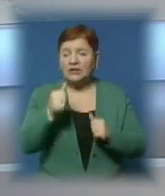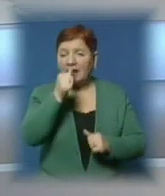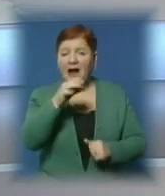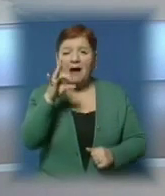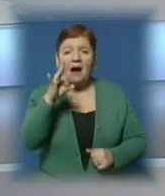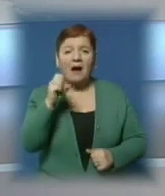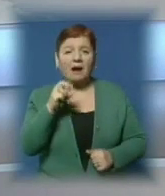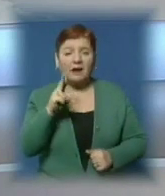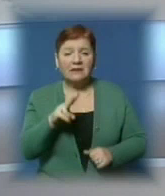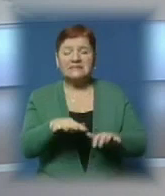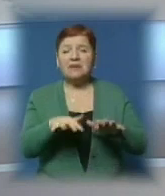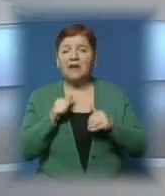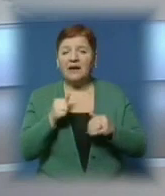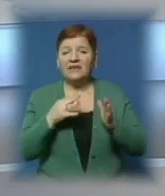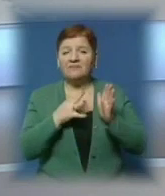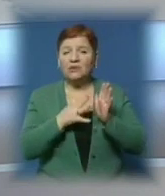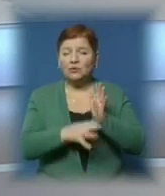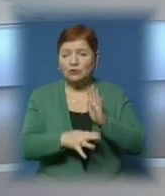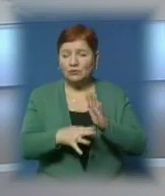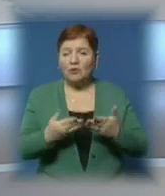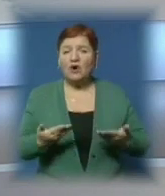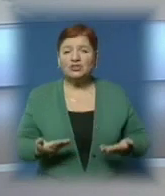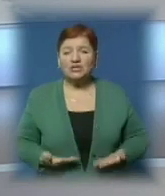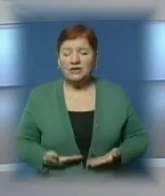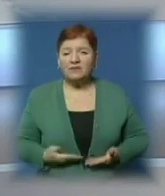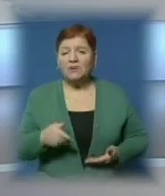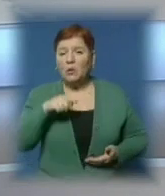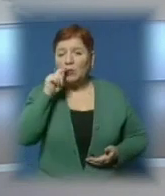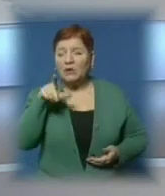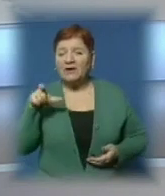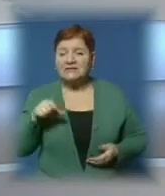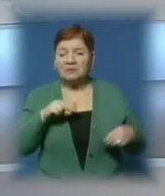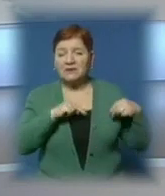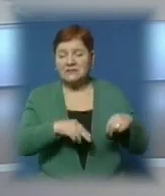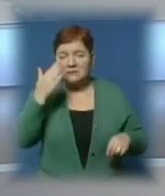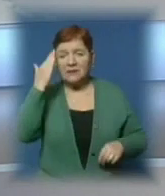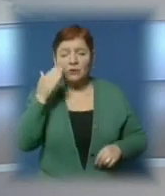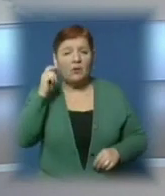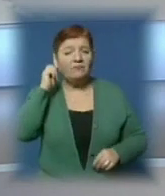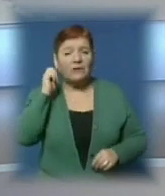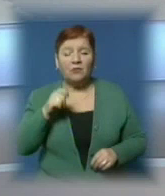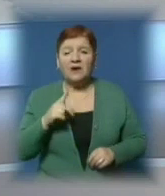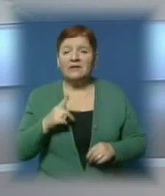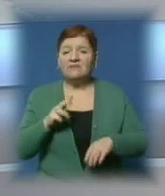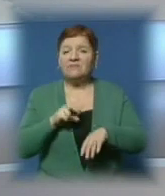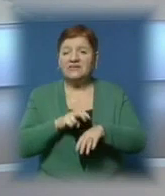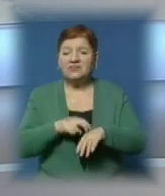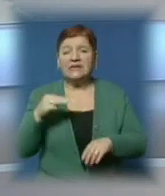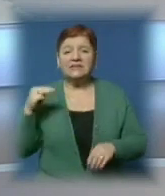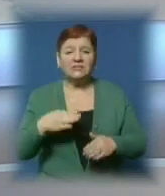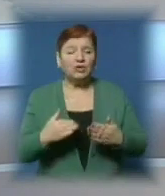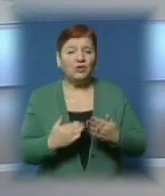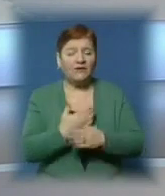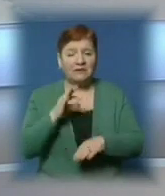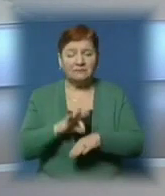забирає понад 90 тисяч життів українців, із яких третина працездатного віку. За рік медики виявляють тисячі нових